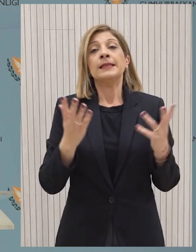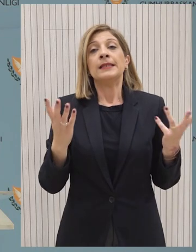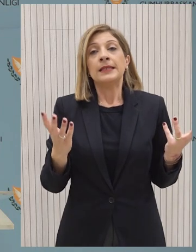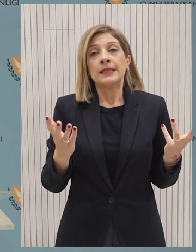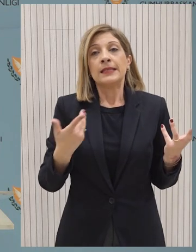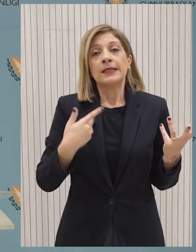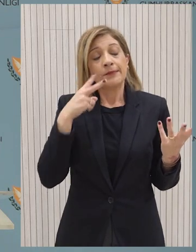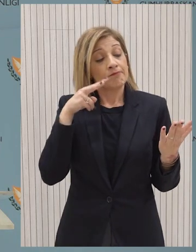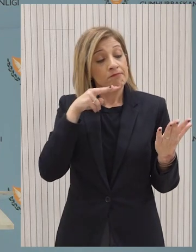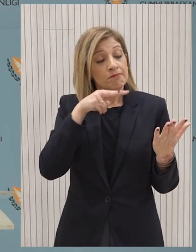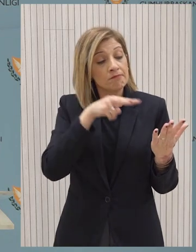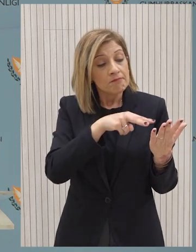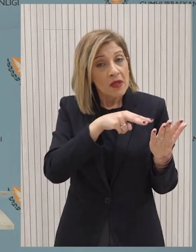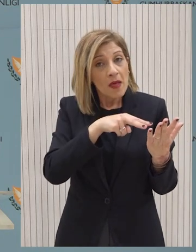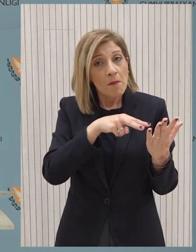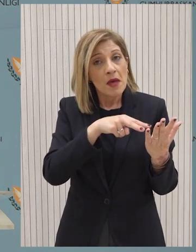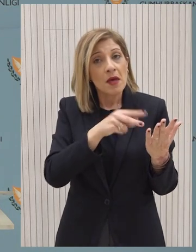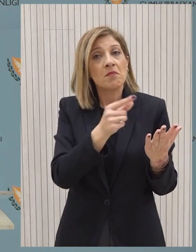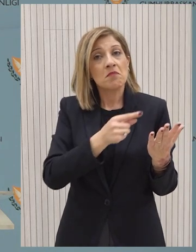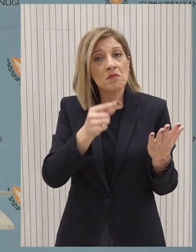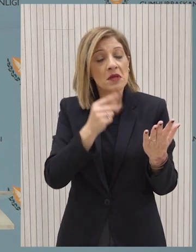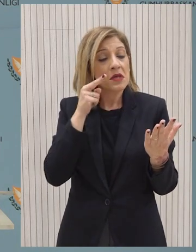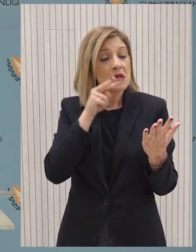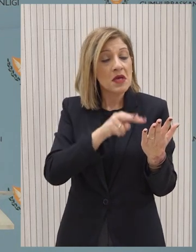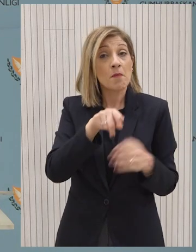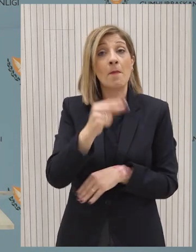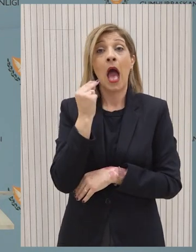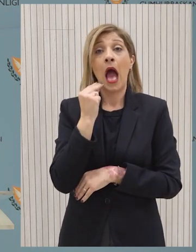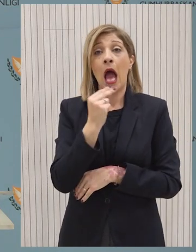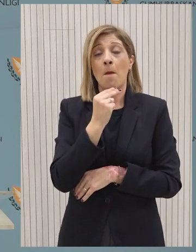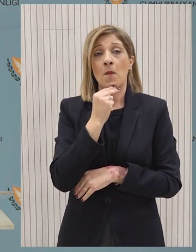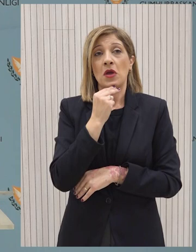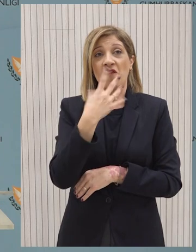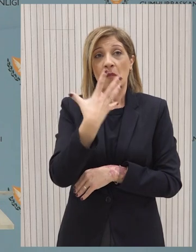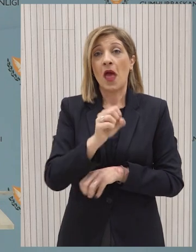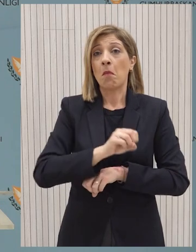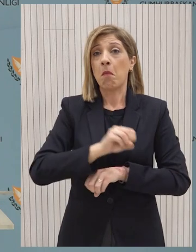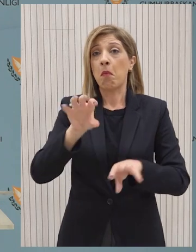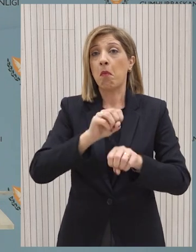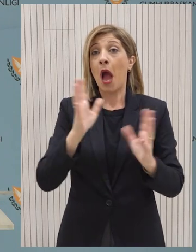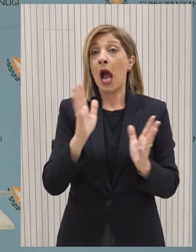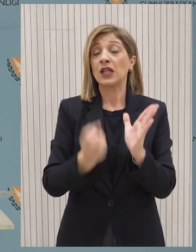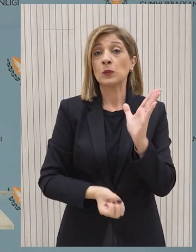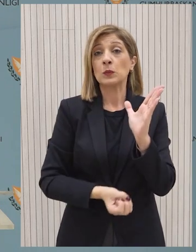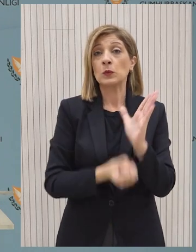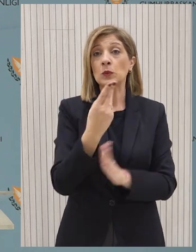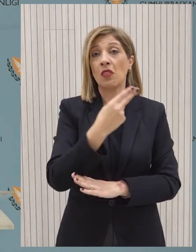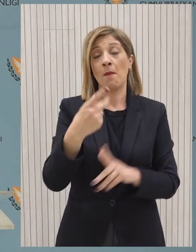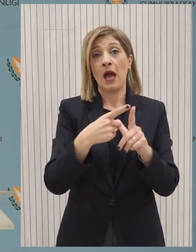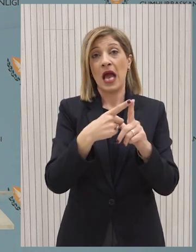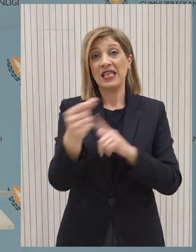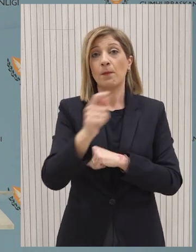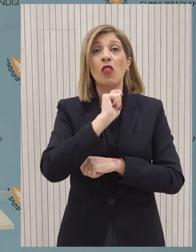Έχουμε δει και εμείς τα δημοσιεύματα ότι υπάρχει αυτή η πρόθεση ότι το απόγευμα θα υπάρξουν κάποια δημοσιεύματα που αφορούν και την Κύπρο.